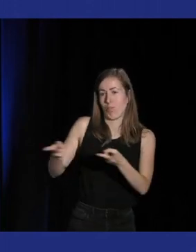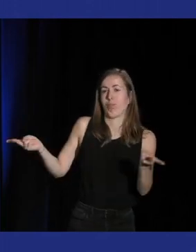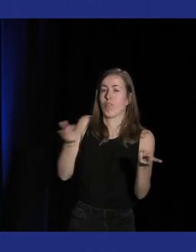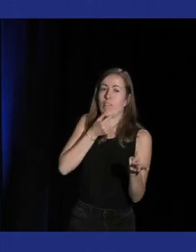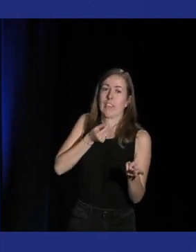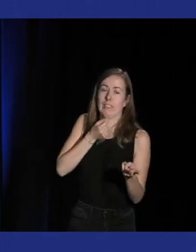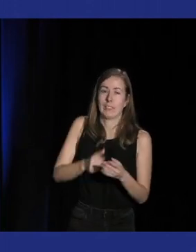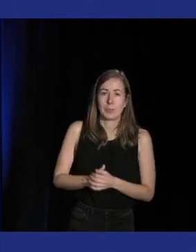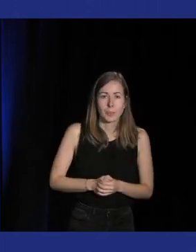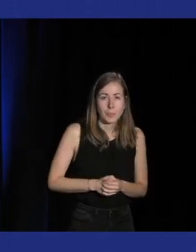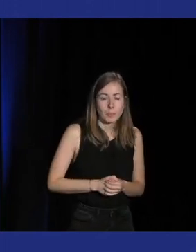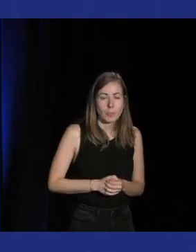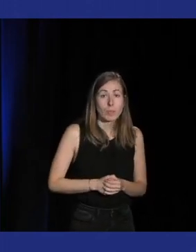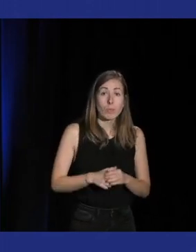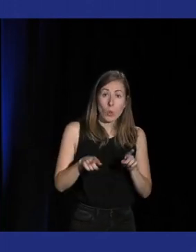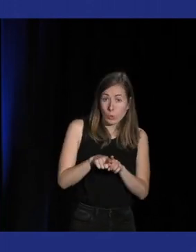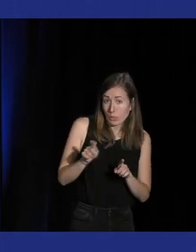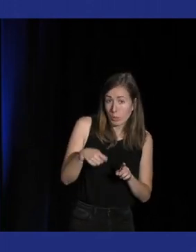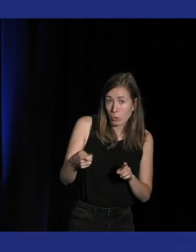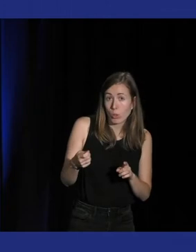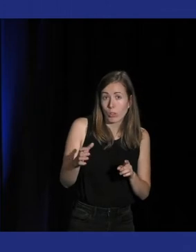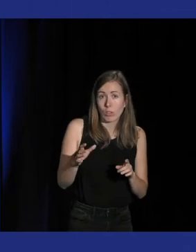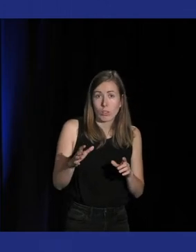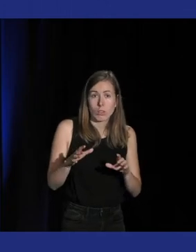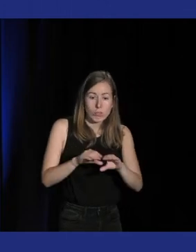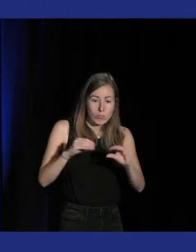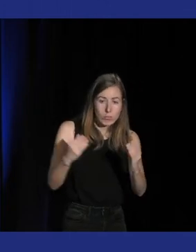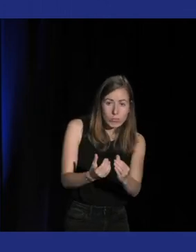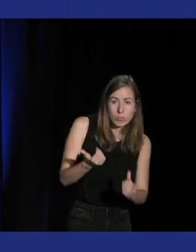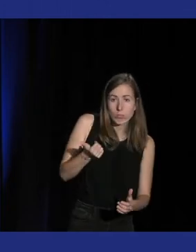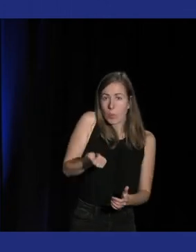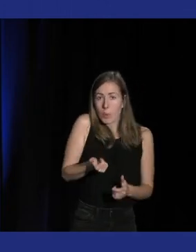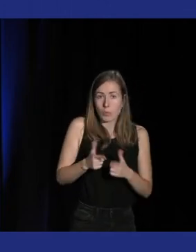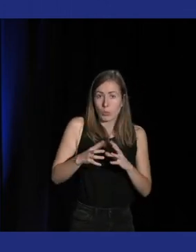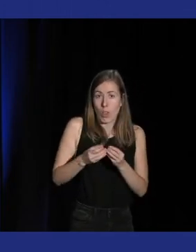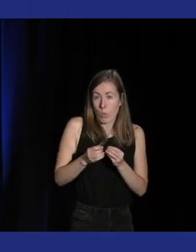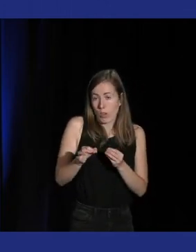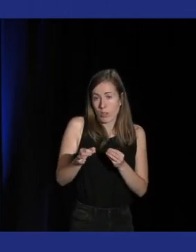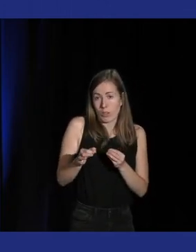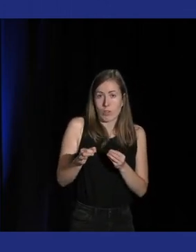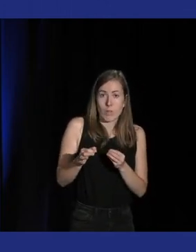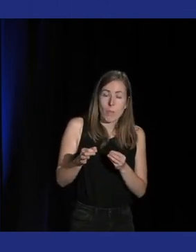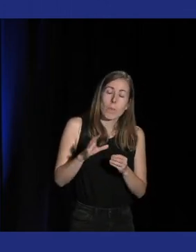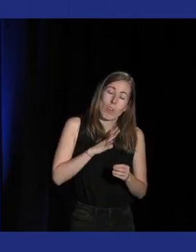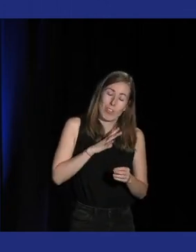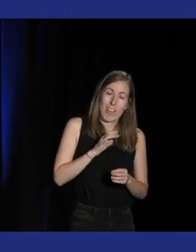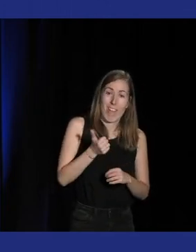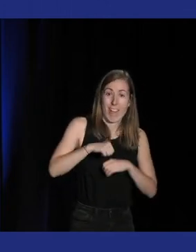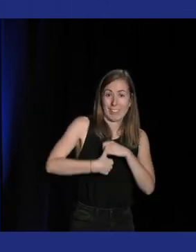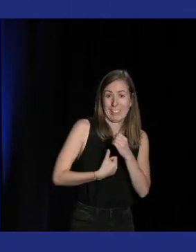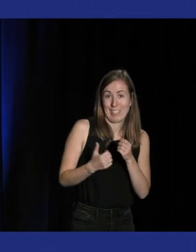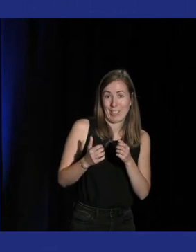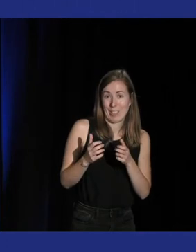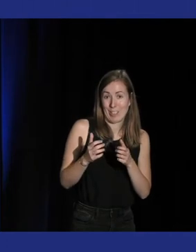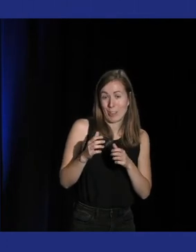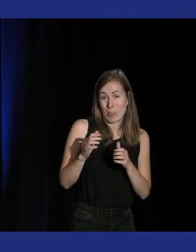périphériques justement avec le fait que parce qu'on a parlé on n pas parlé d'un certain genre aussi de jeux musicaux mais pourtant qui est hyper important dans le paysage qui sont les